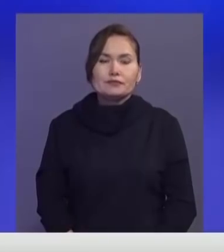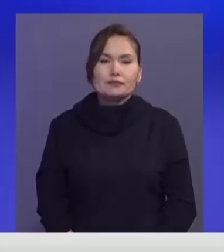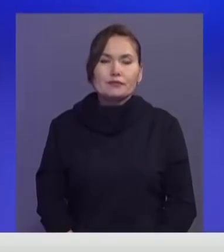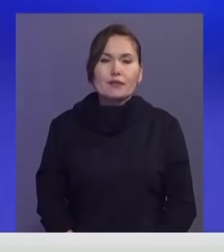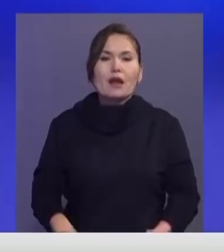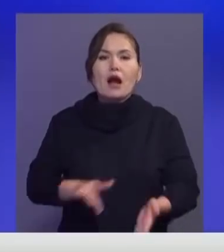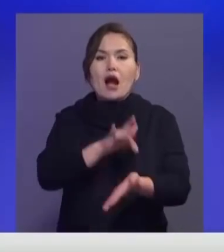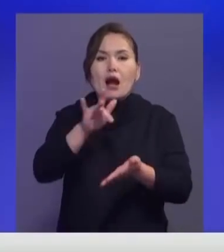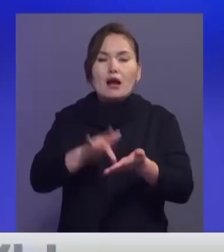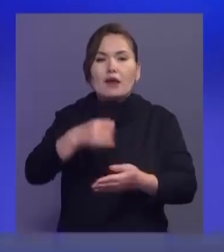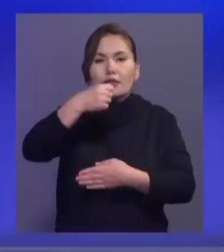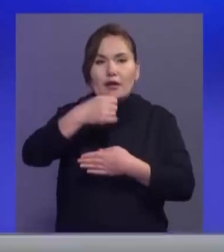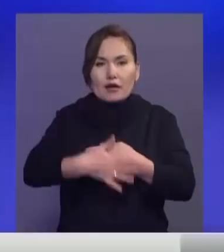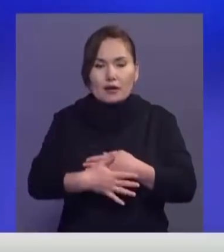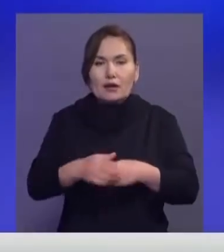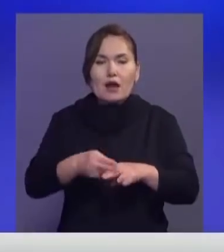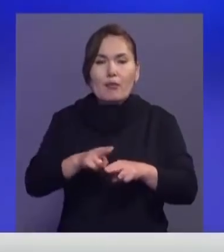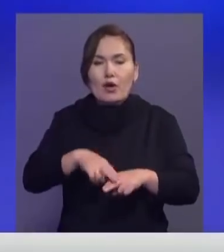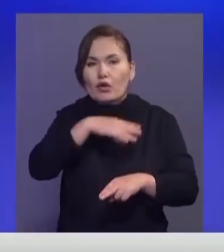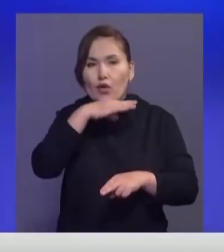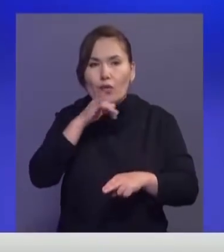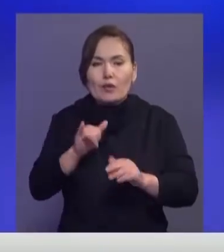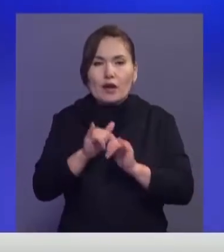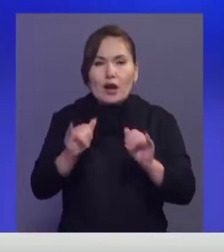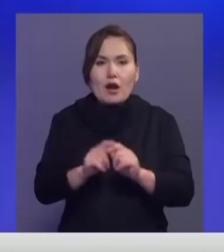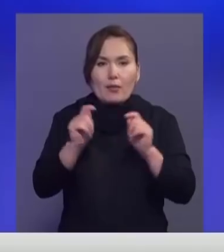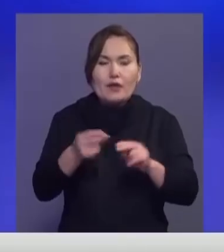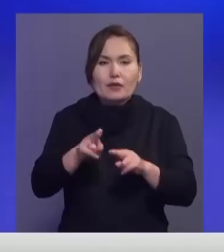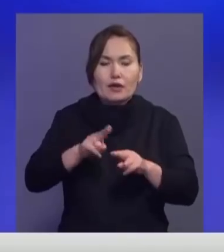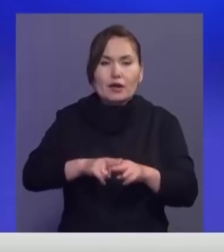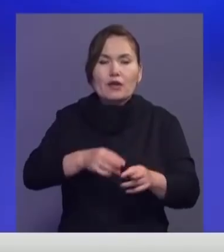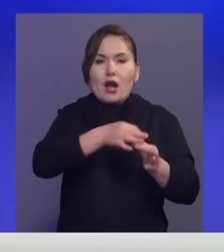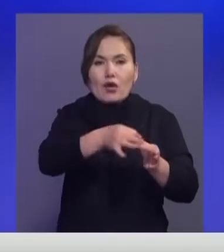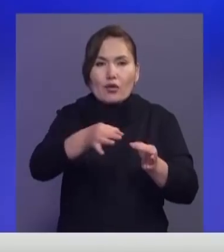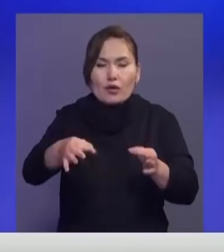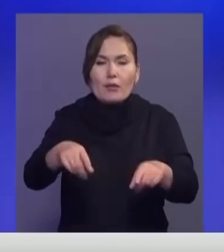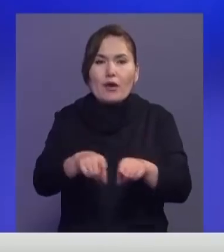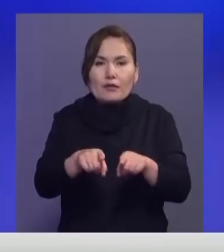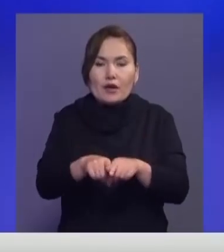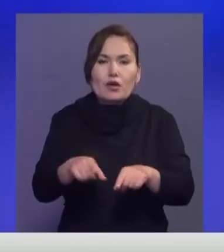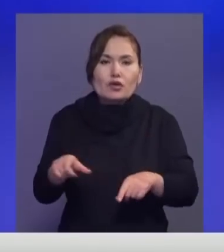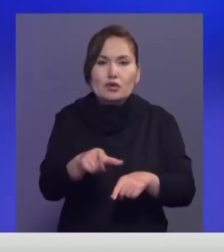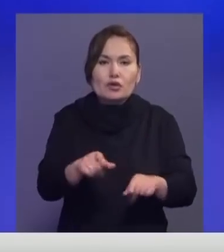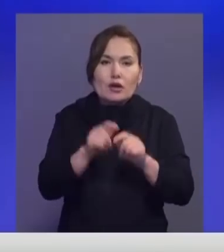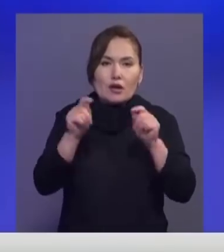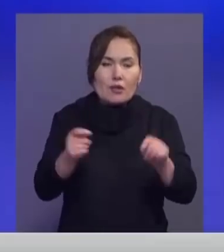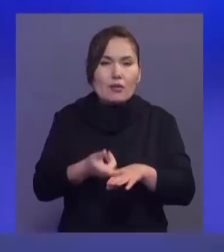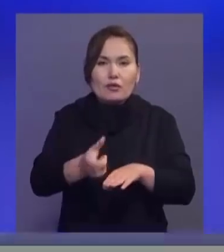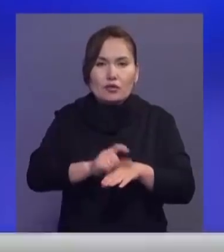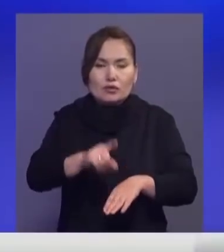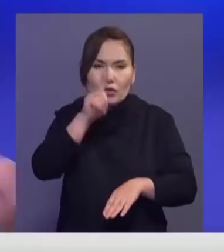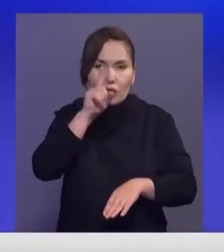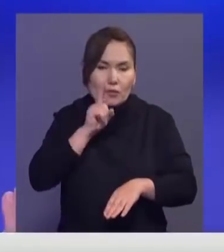Қала орталықтары мелінші көп болу өте іс. Шеткай мақтардың сұрт қалмауы маңызда, өзіндік орта қалып тасқандағына